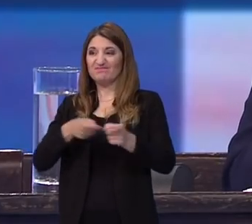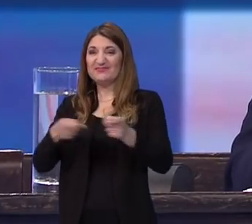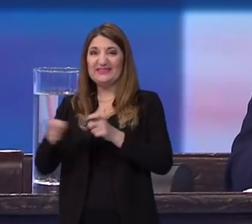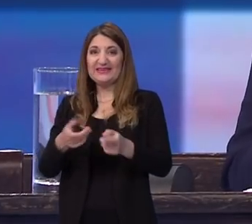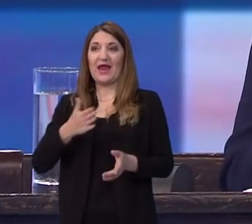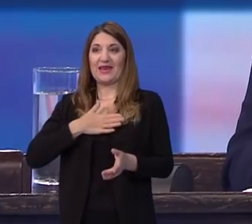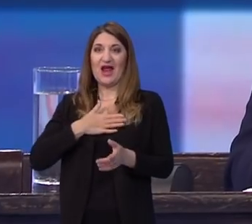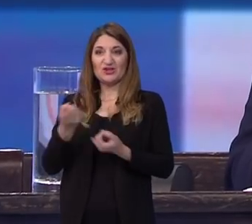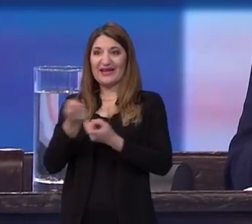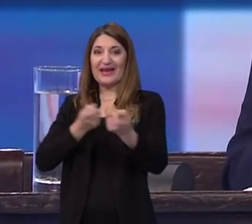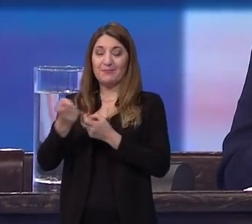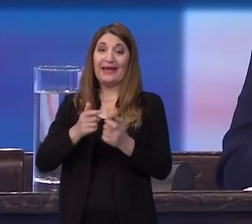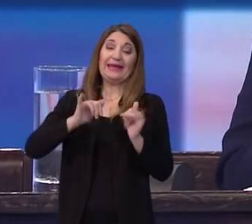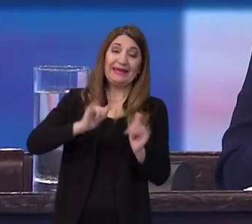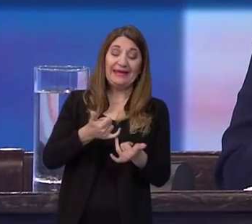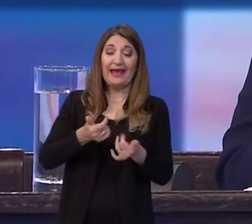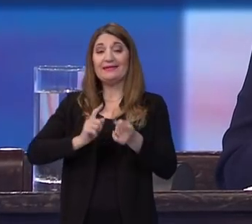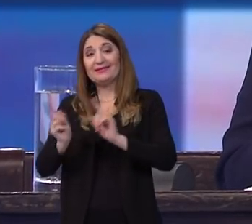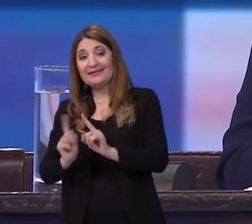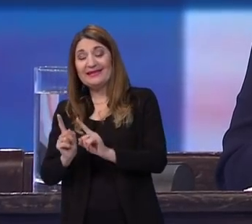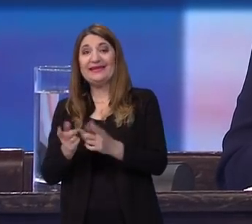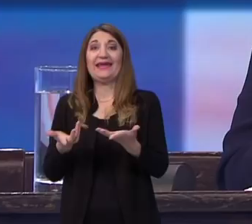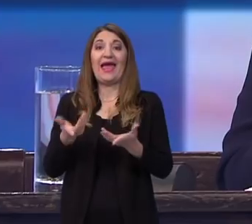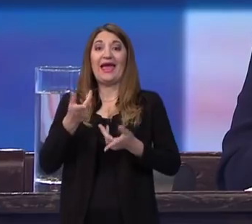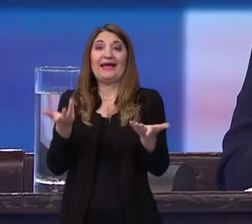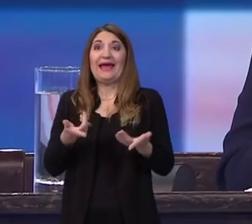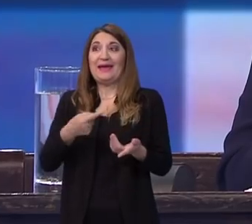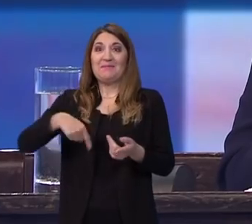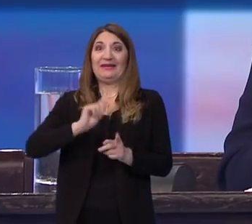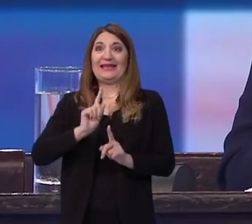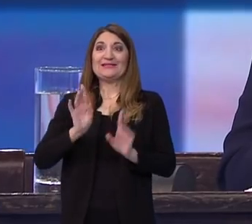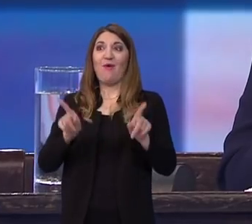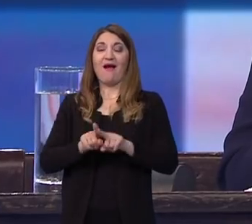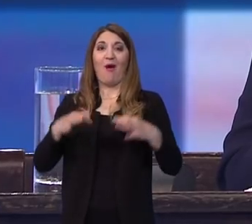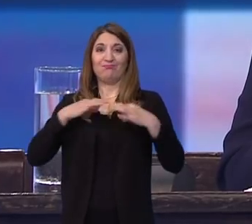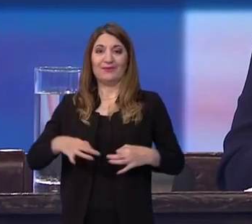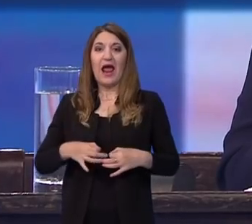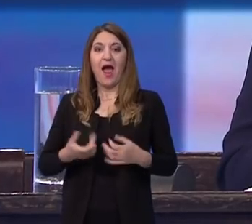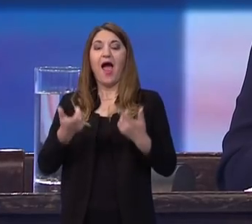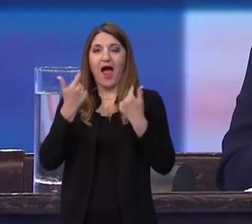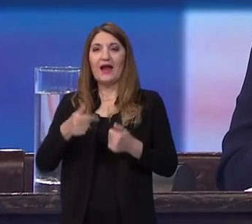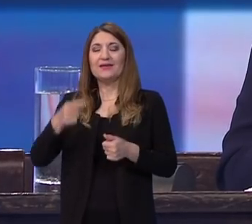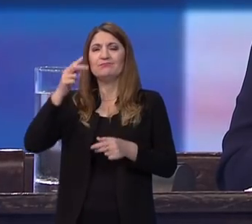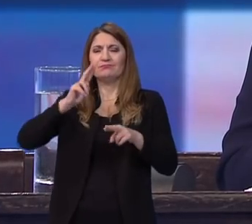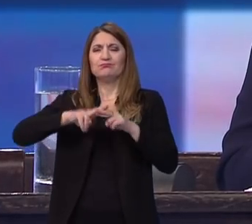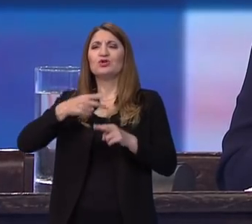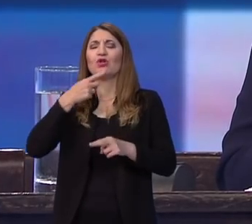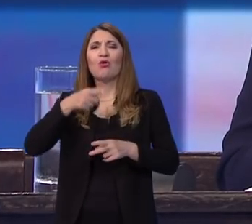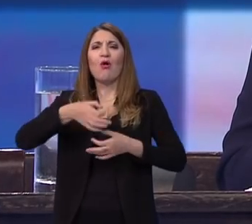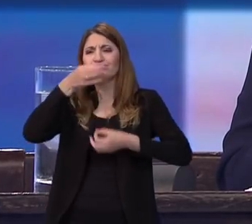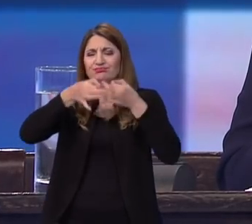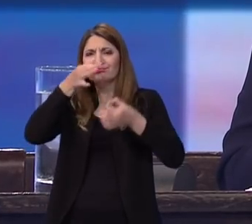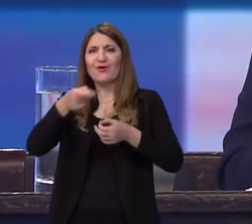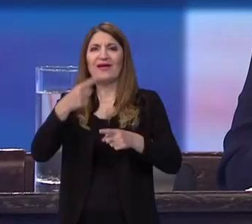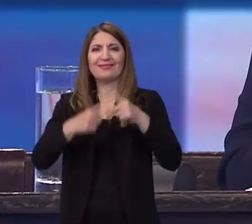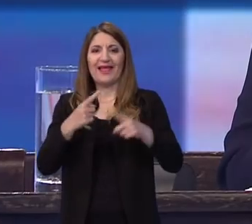naših vatrenih, jesmo i nismo, evo ne znam da baš nismo neki znalci, ima tko će to analizirati, ali